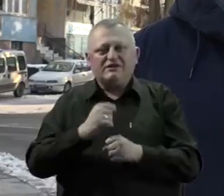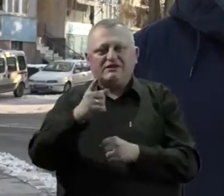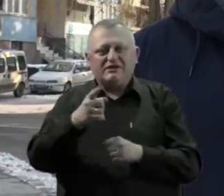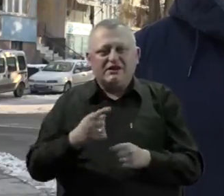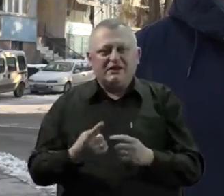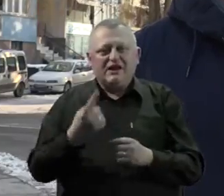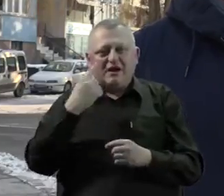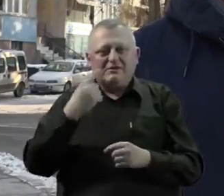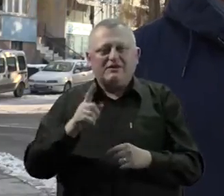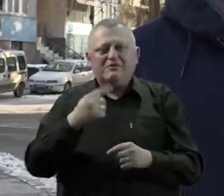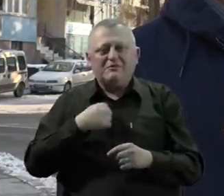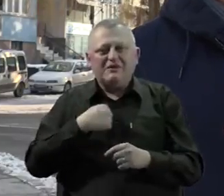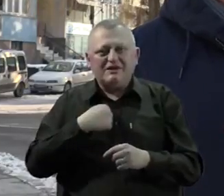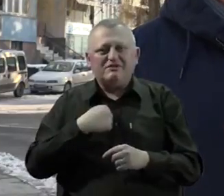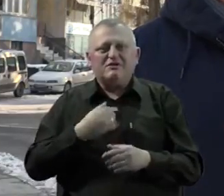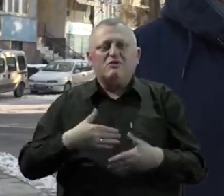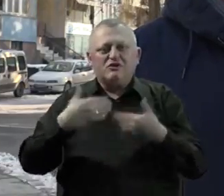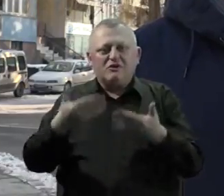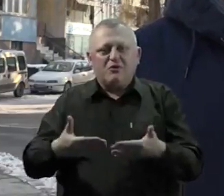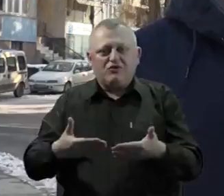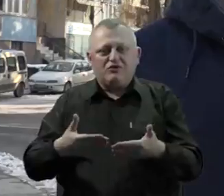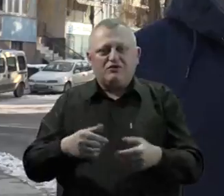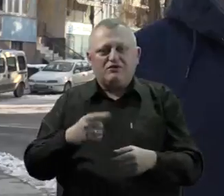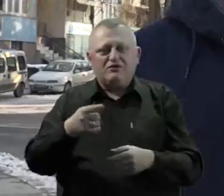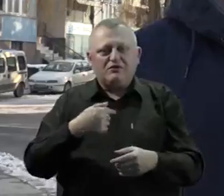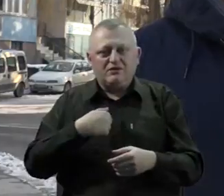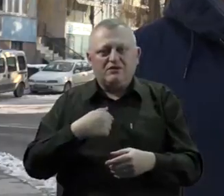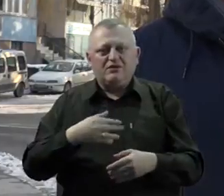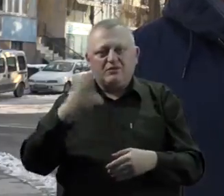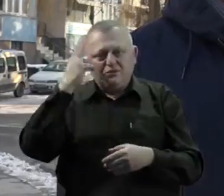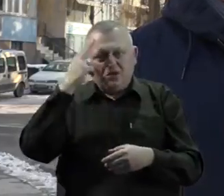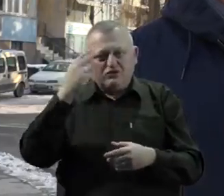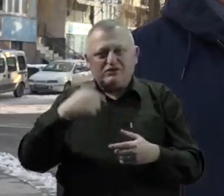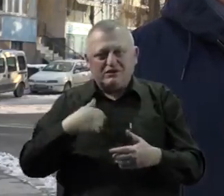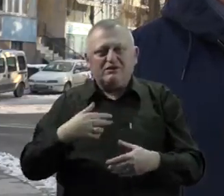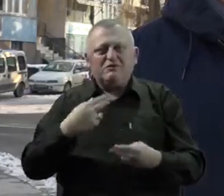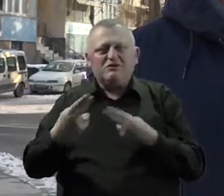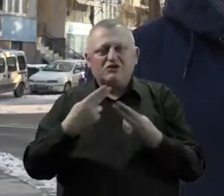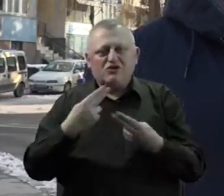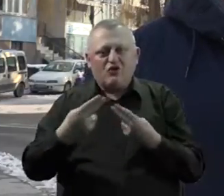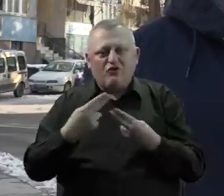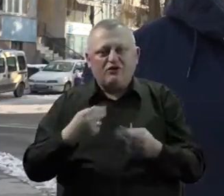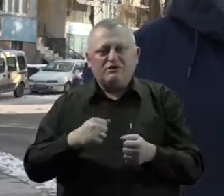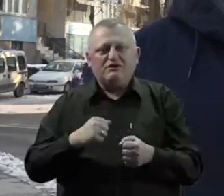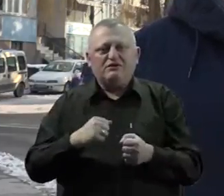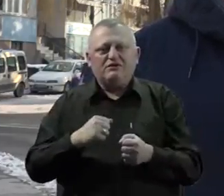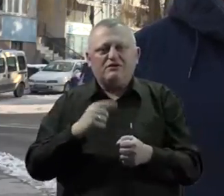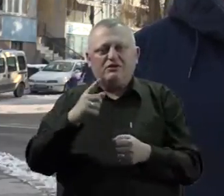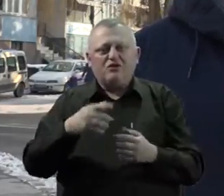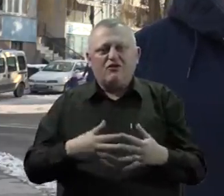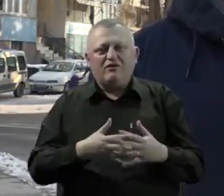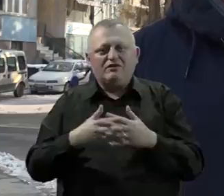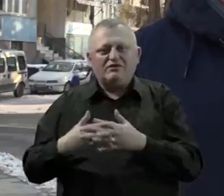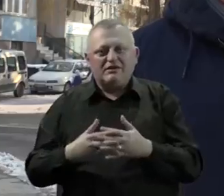te namjere. Mi smo se ponudili, oni su nas prepoznali, mi smo se dogovorili i ova